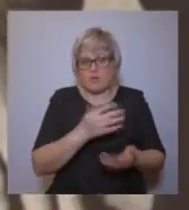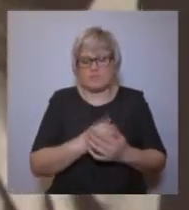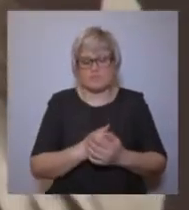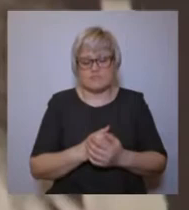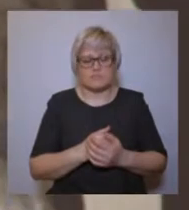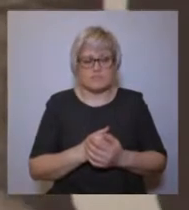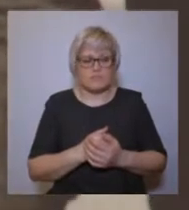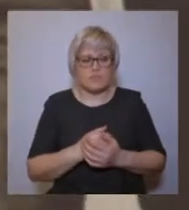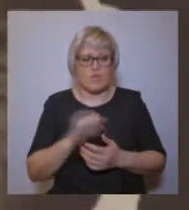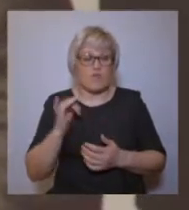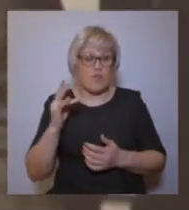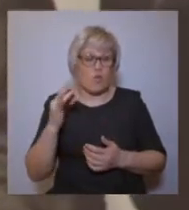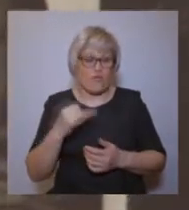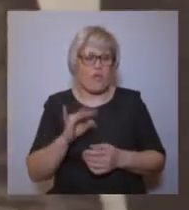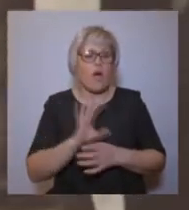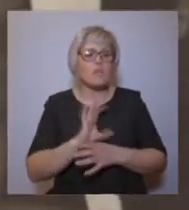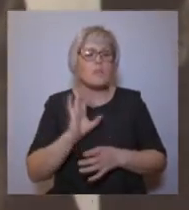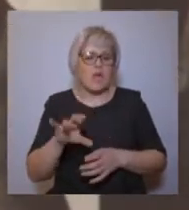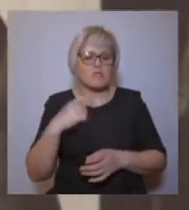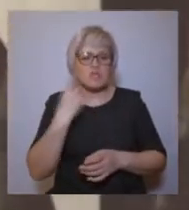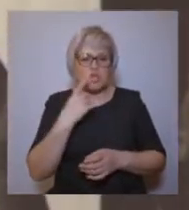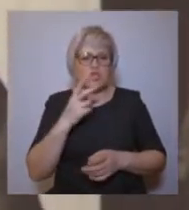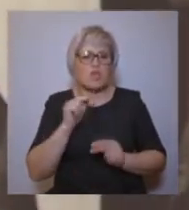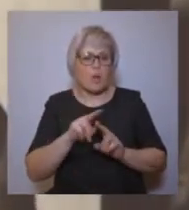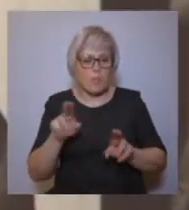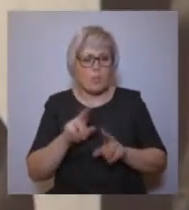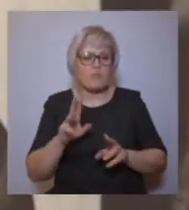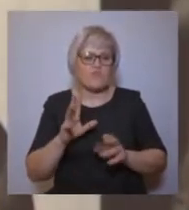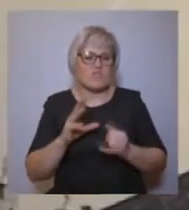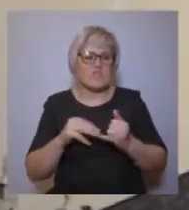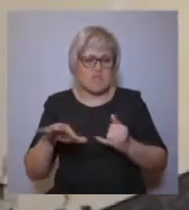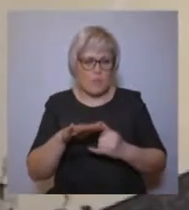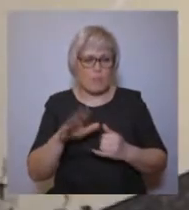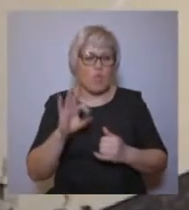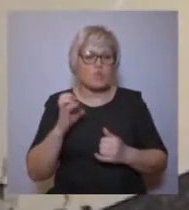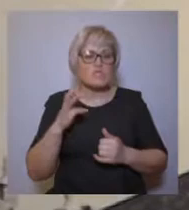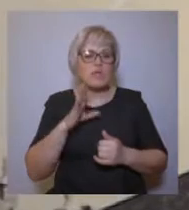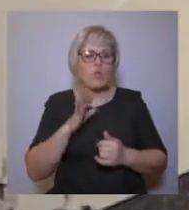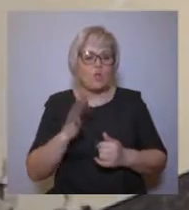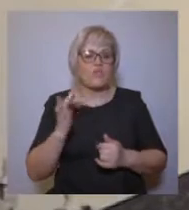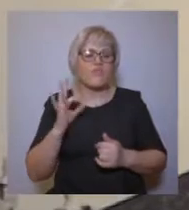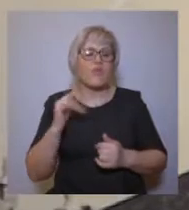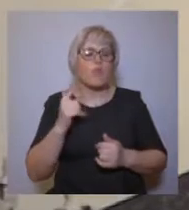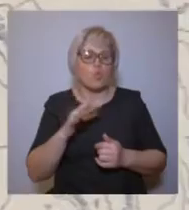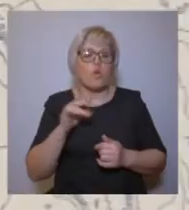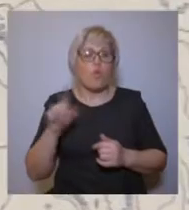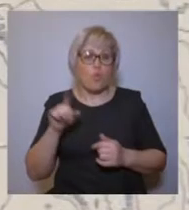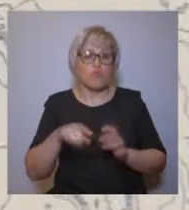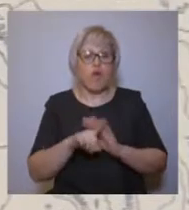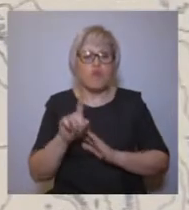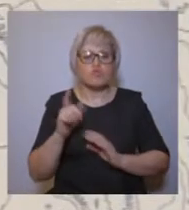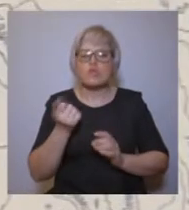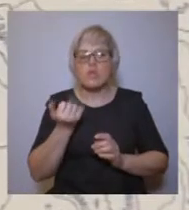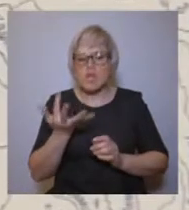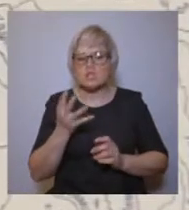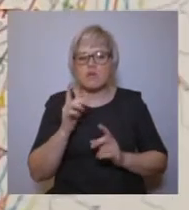1712 году митроболит Филофей смог приступить к исполнению царского указа с предписанием отправиться лично на проповедь в землю Остяков